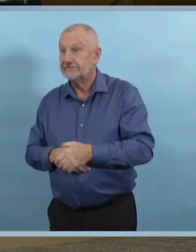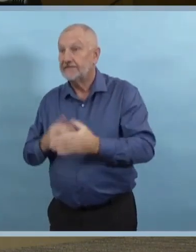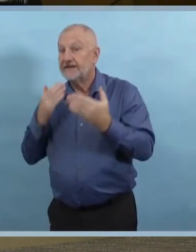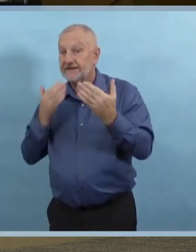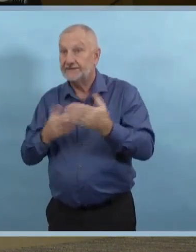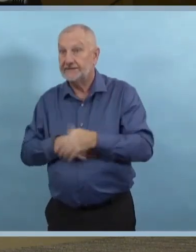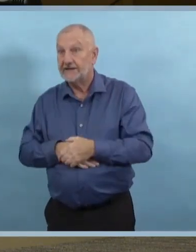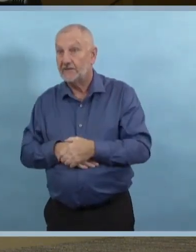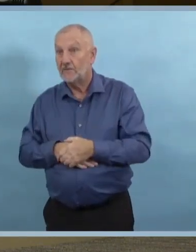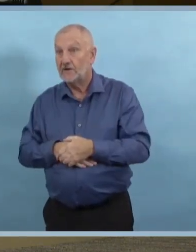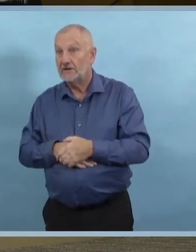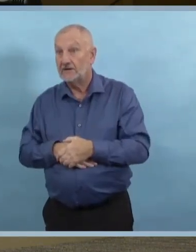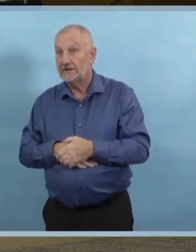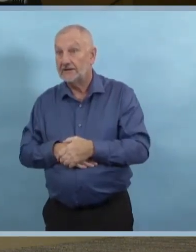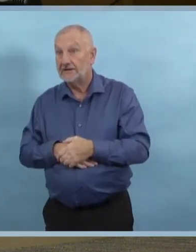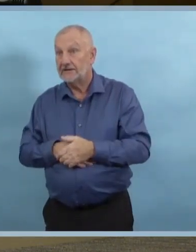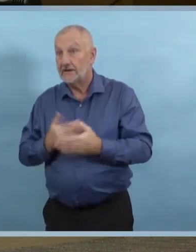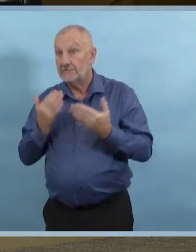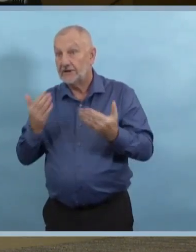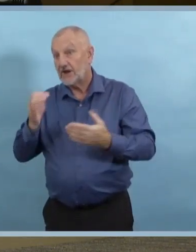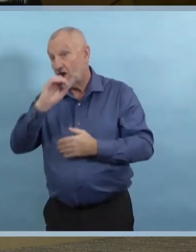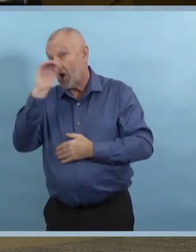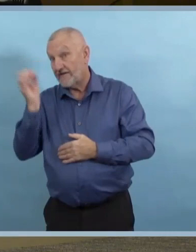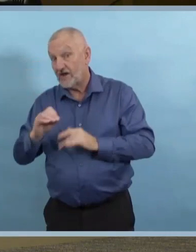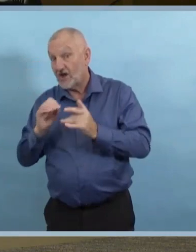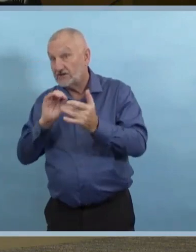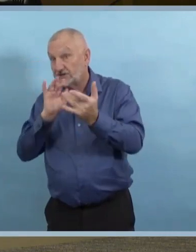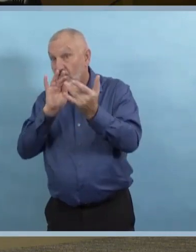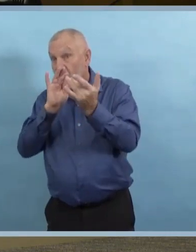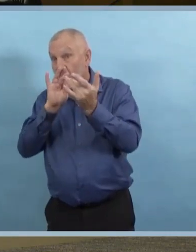repérés dans les 24 heures selon la recommandation?